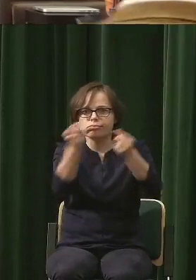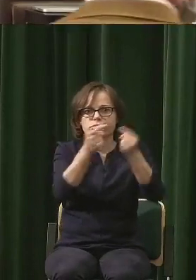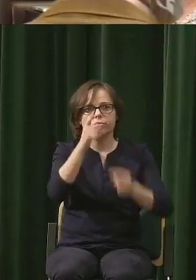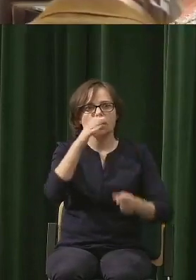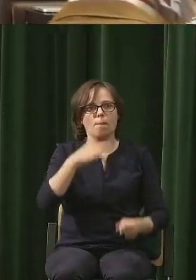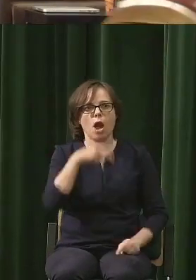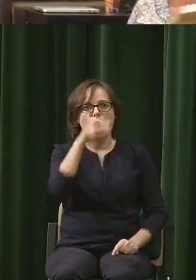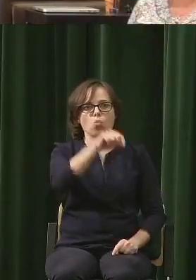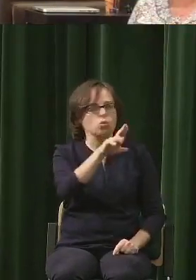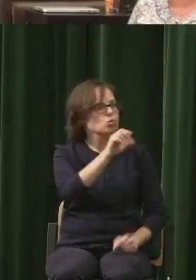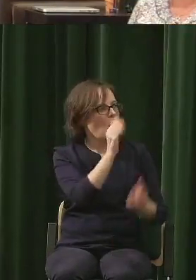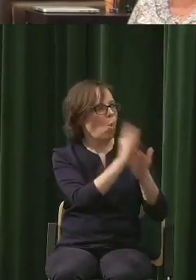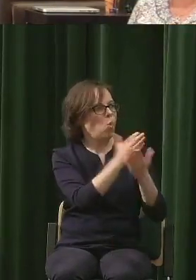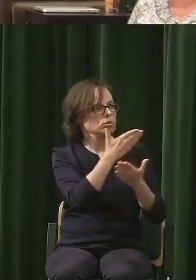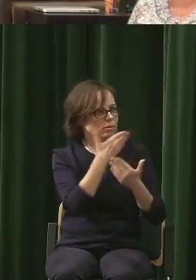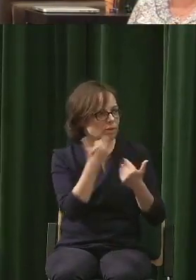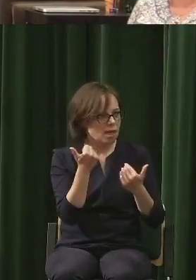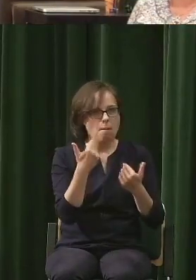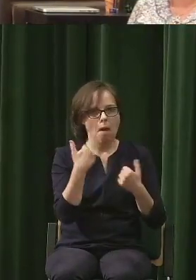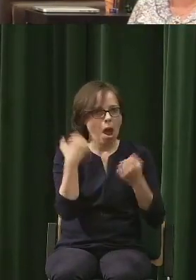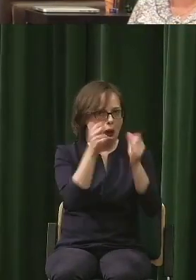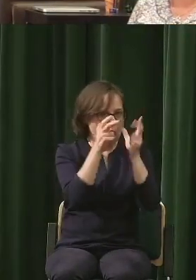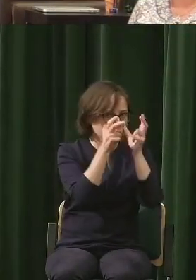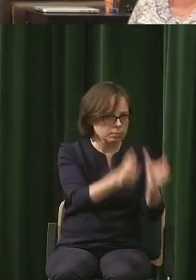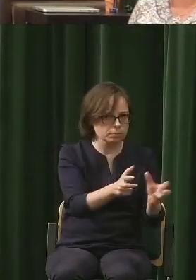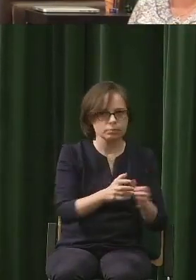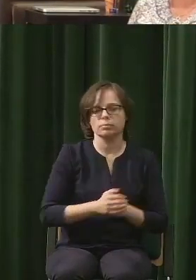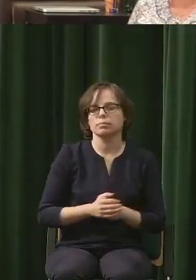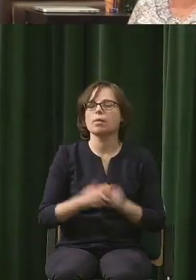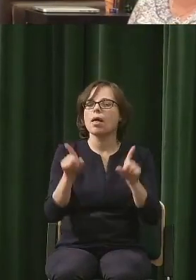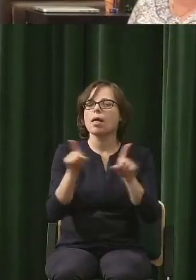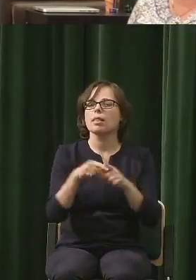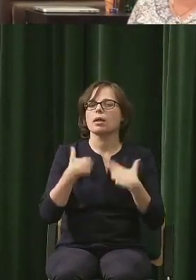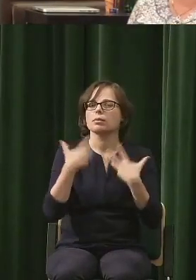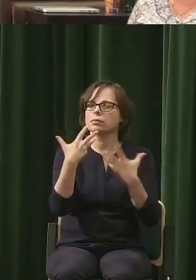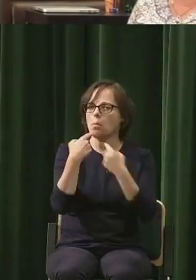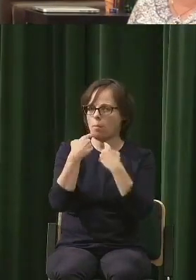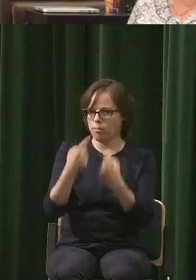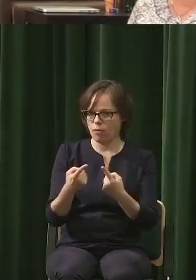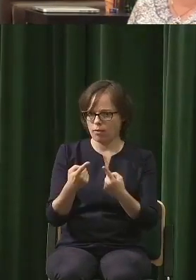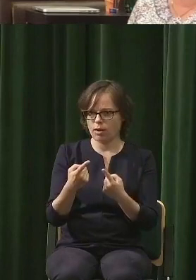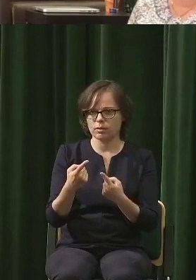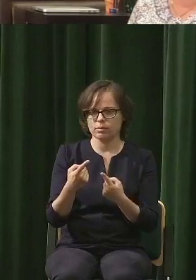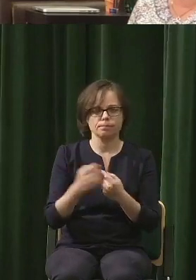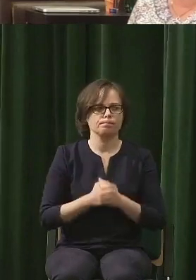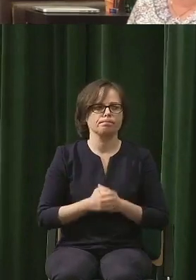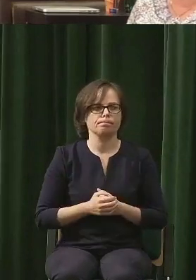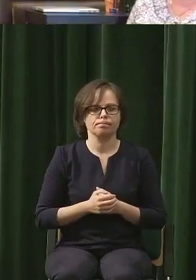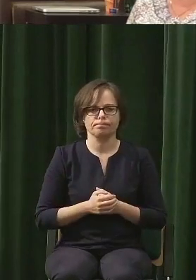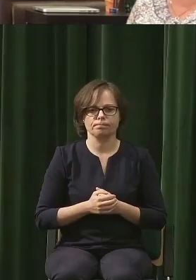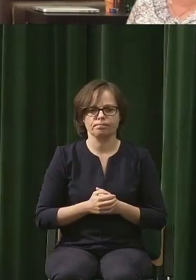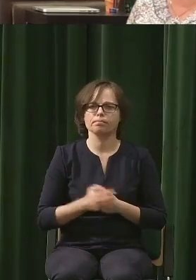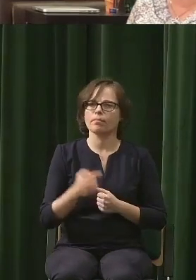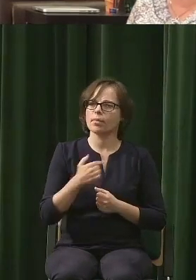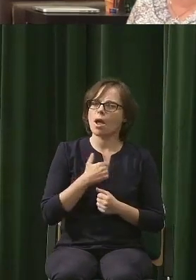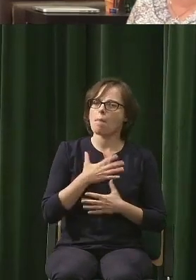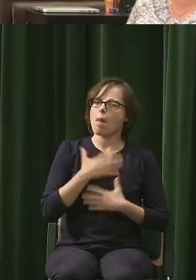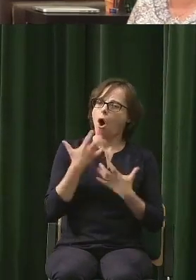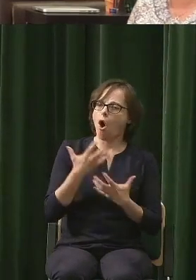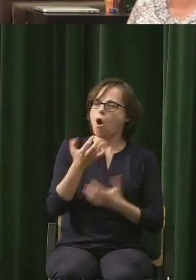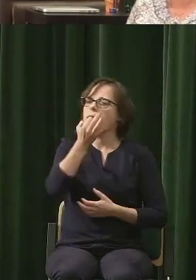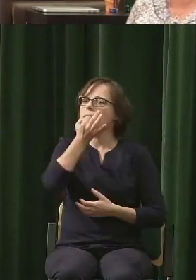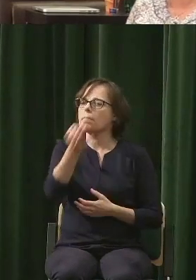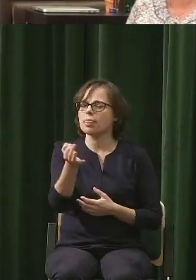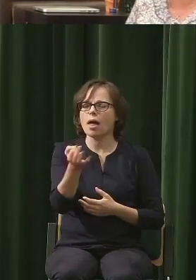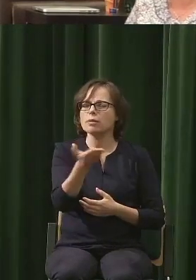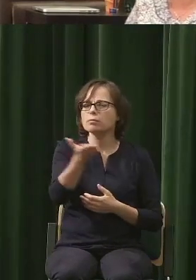Pani Urszuli, już z nami nie ma. I jeszcze chciałam Wam powiedzieć, wiecie, takie miałabym ochotę zadać Wam pytanie,